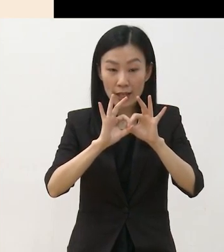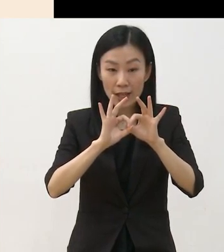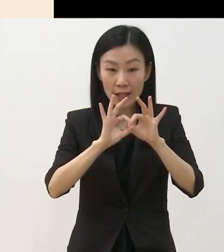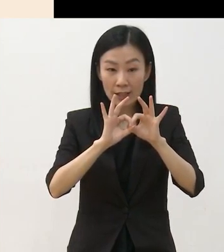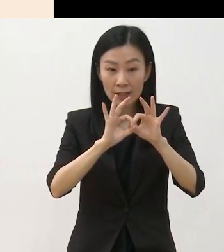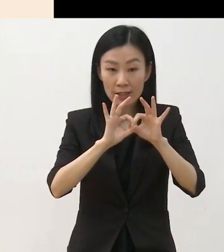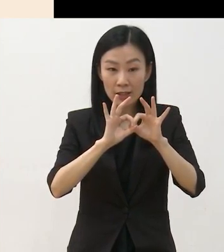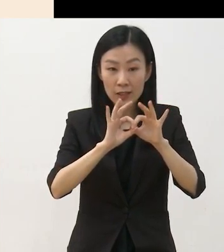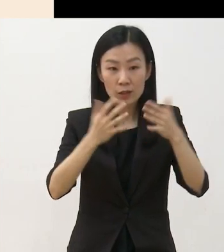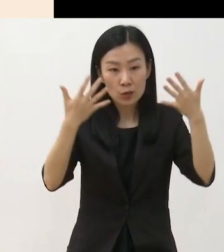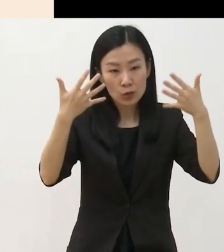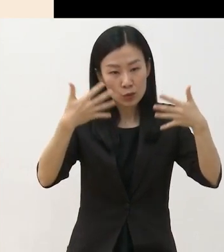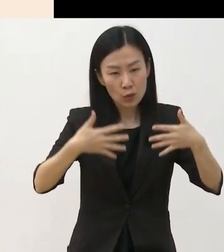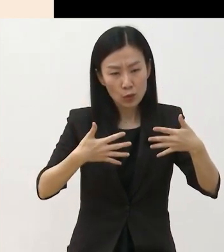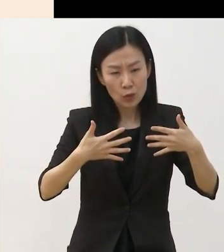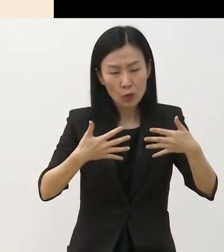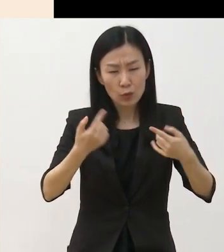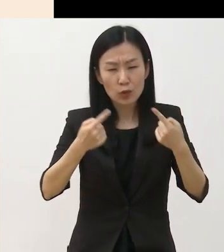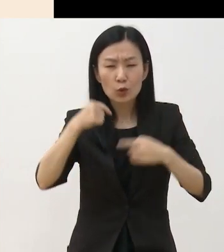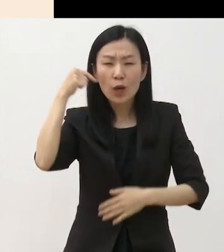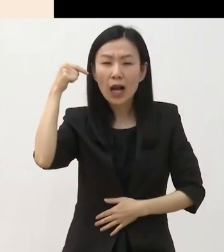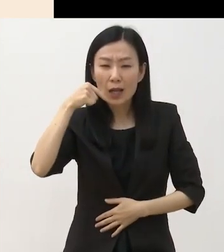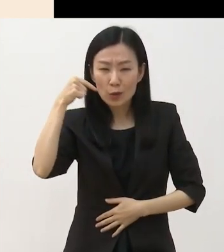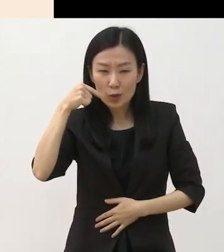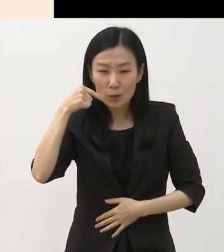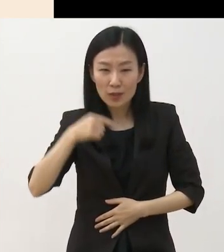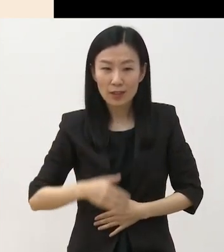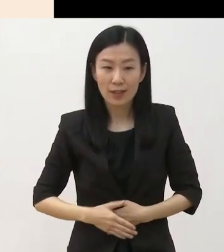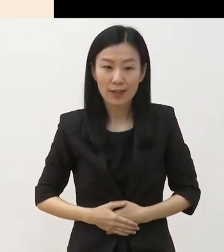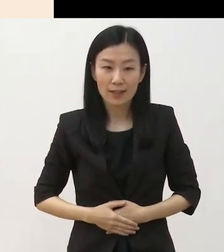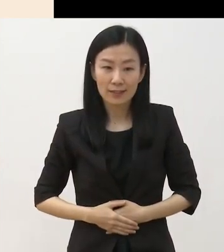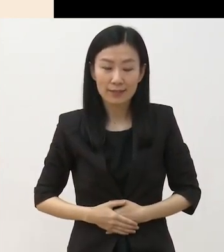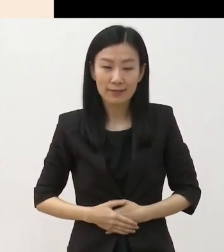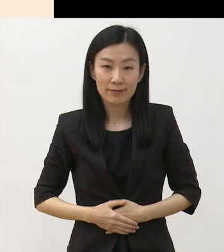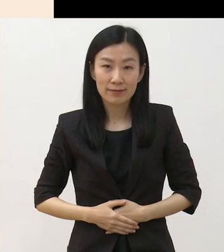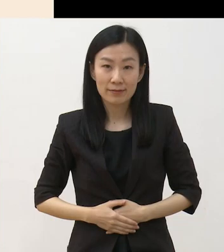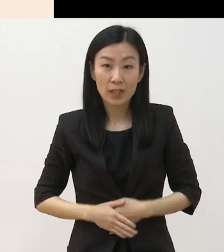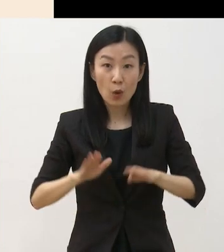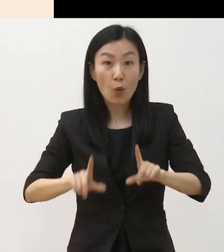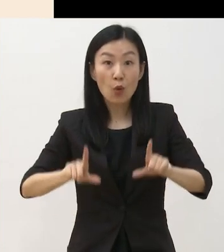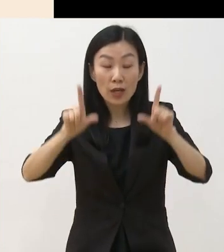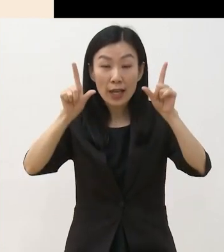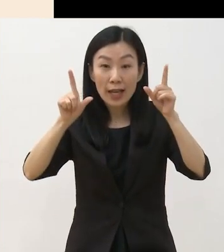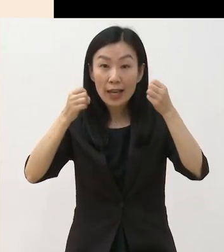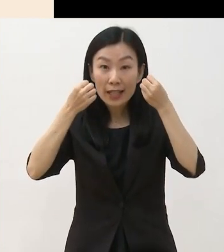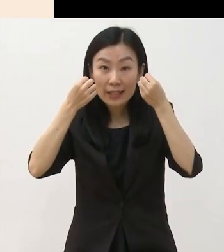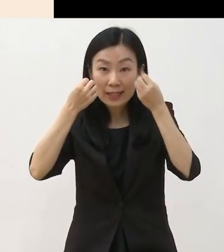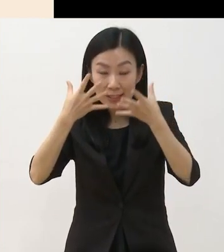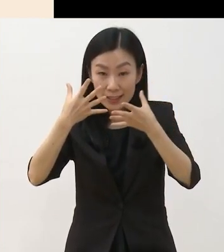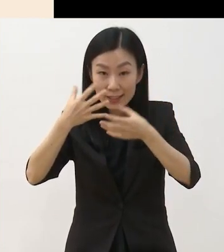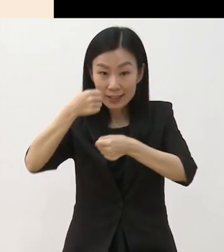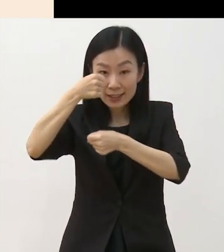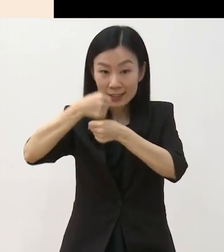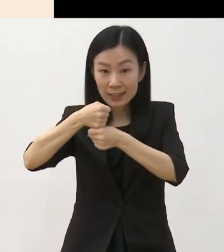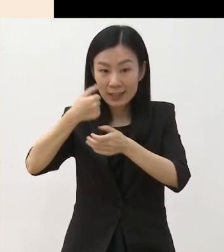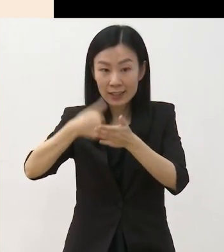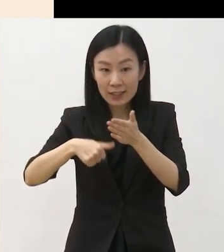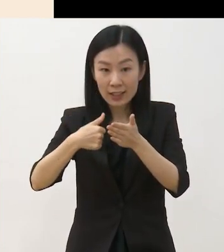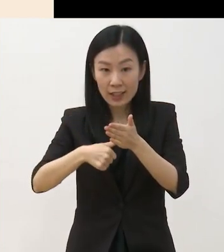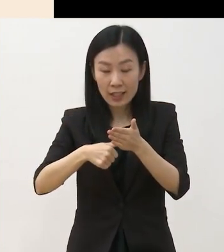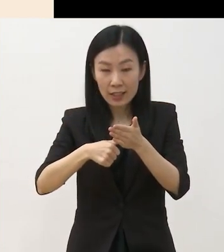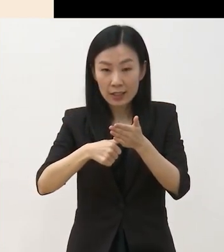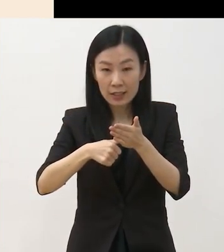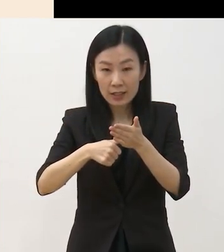비해서는 다소 까다롭습니다 번역극은 물론 올레 신작이 허용을 하는 각색번도